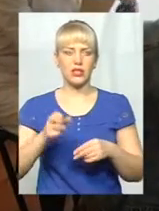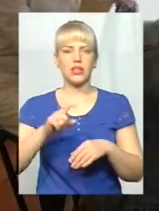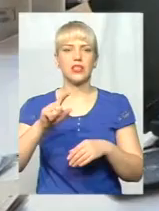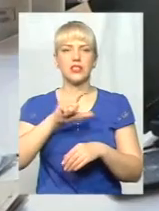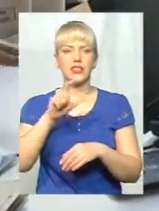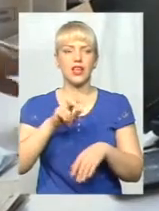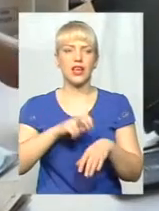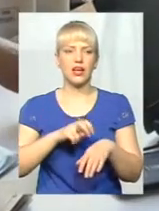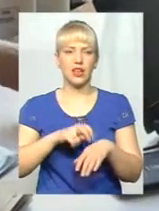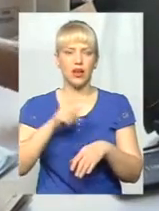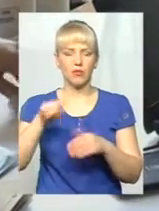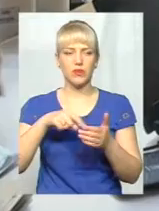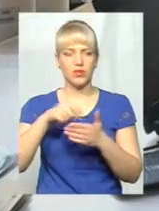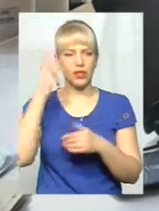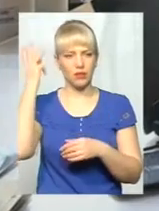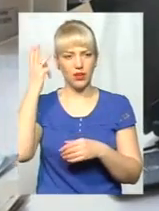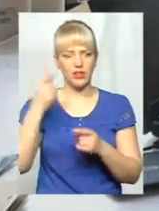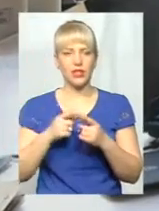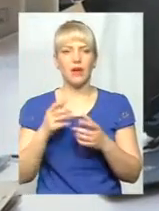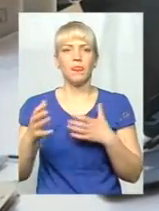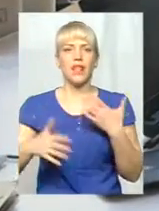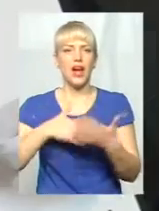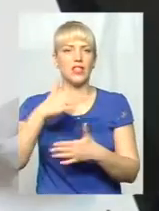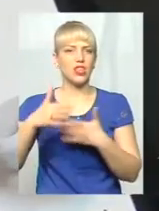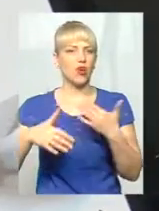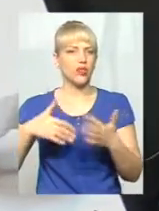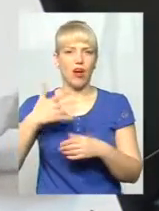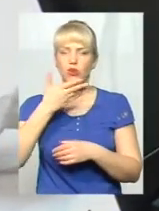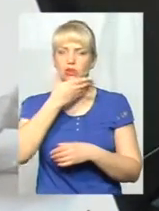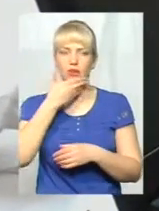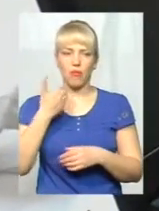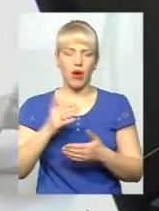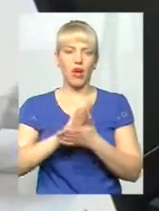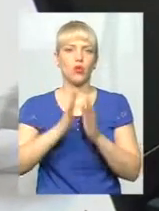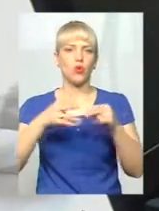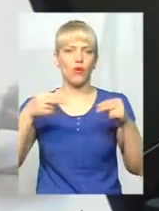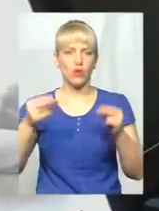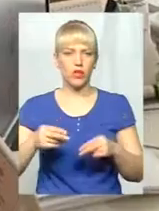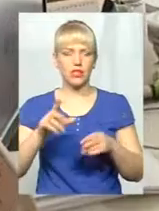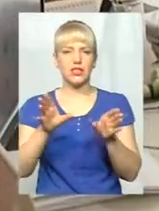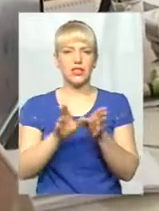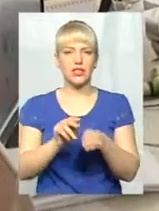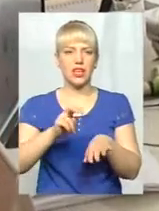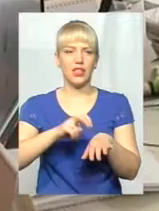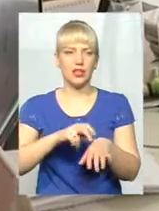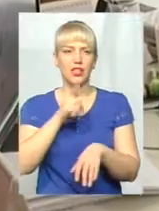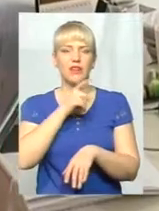хмельницькому. Ажіотажу, каже начальник міського управління охорони здоров'я Борис Ткач, наразі немає. Укласти договір з лікарем можна у часи його